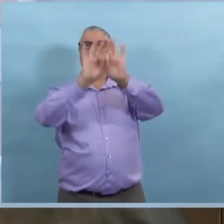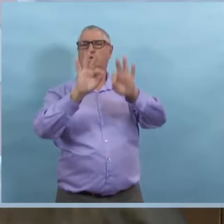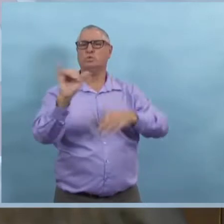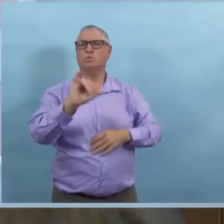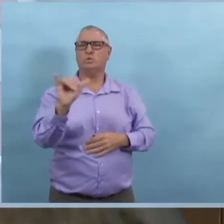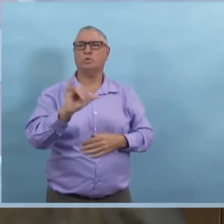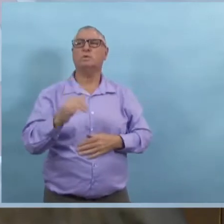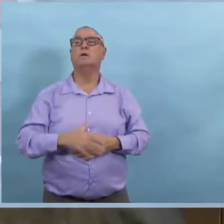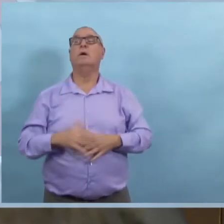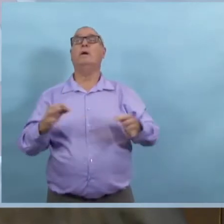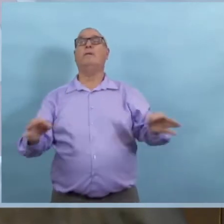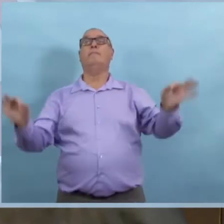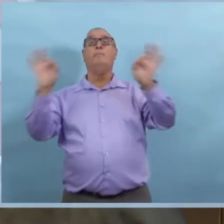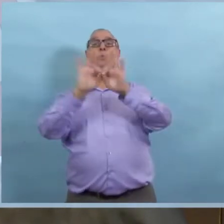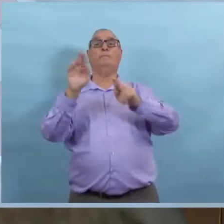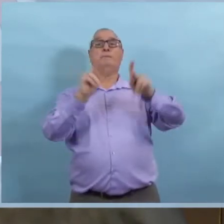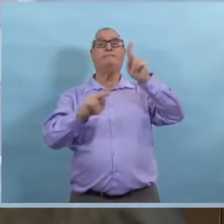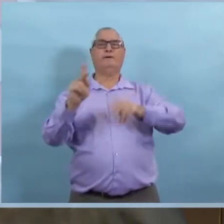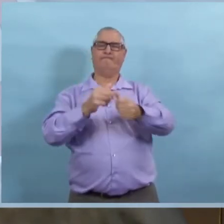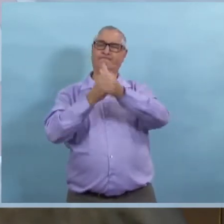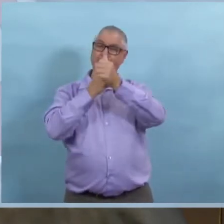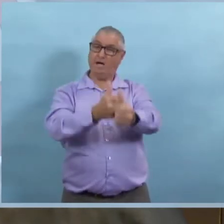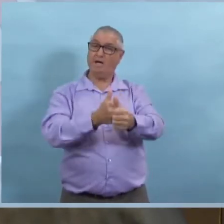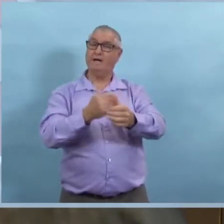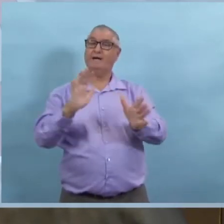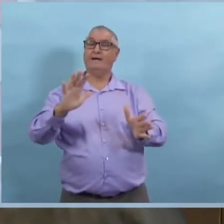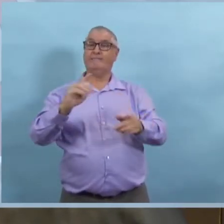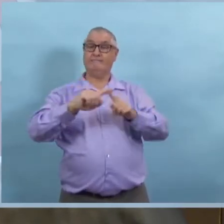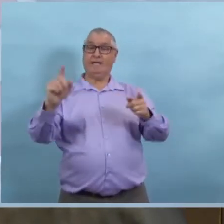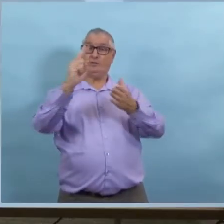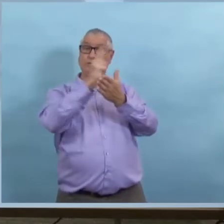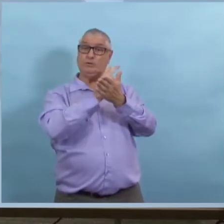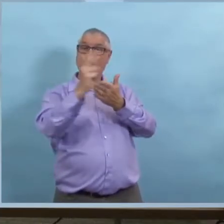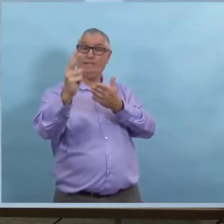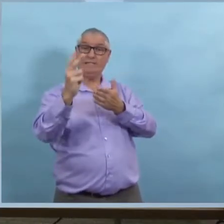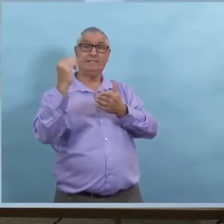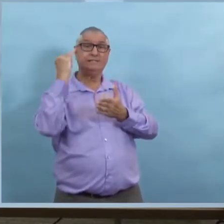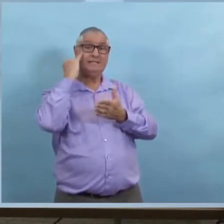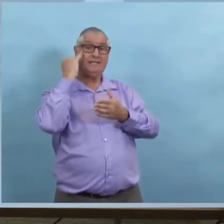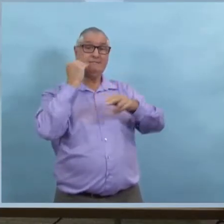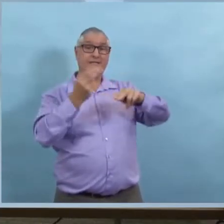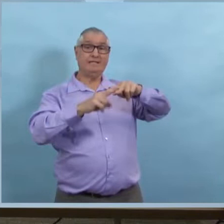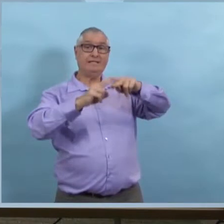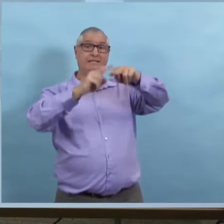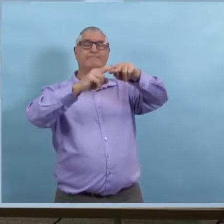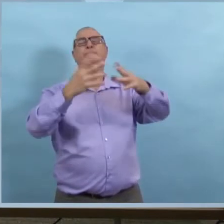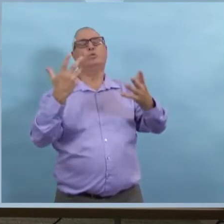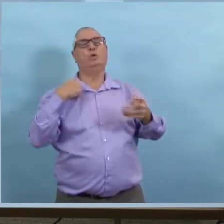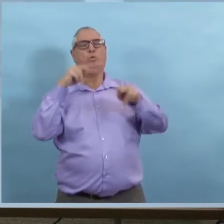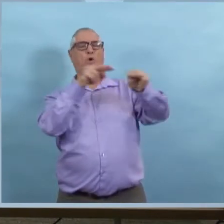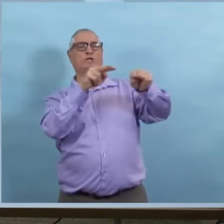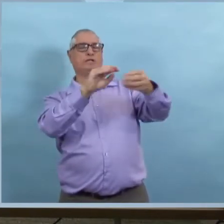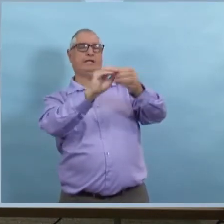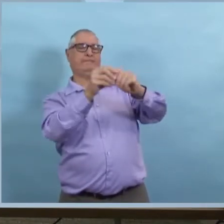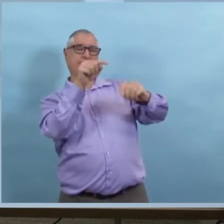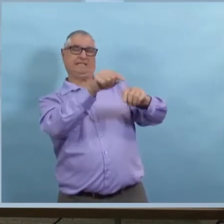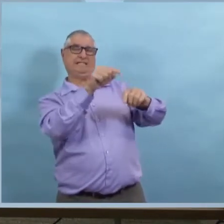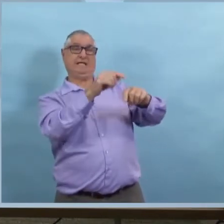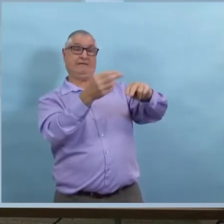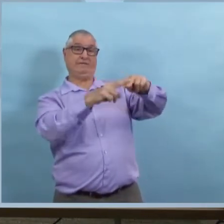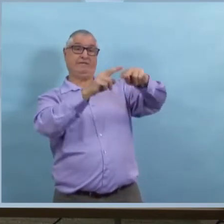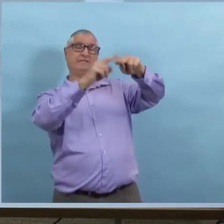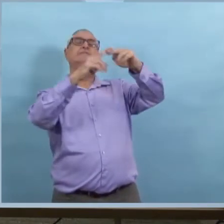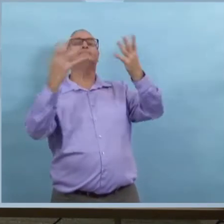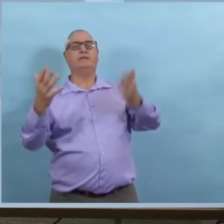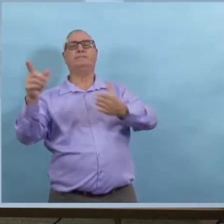importants et si les gens respectent ces ordres, ça va être important et c'est en surveillant les différentes données que l'on va voir ce qui va